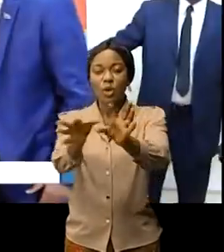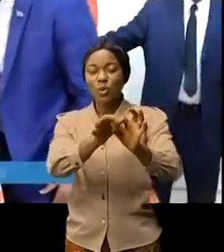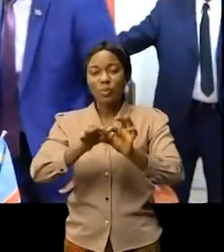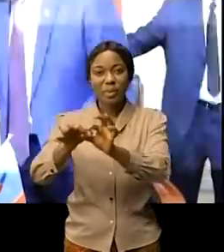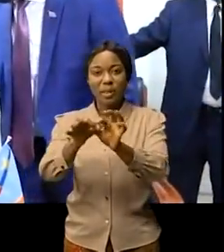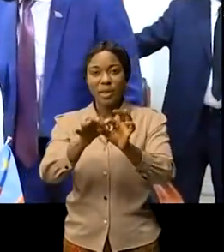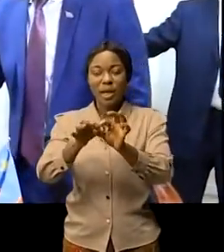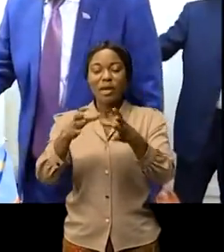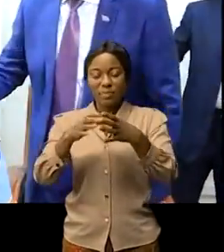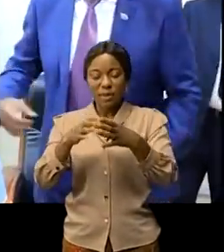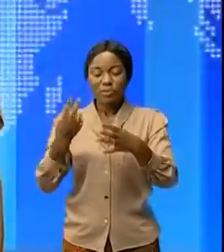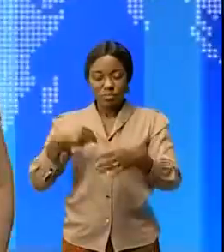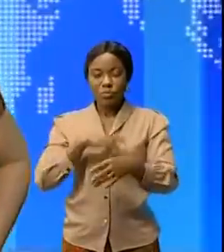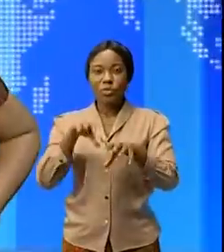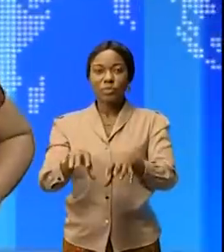avec nous.